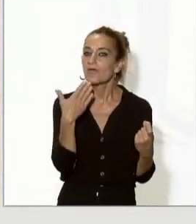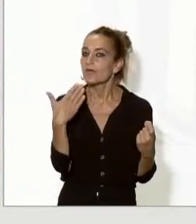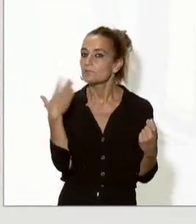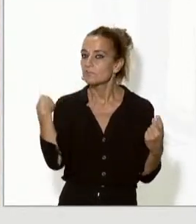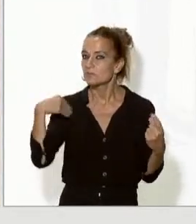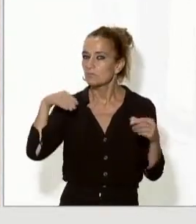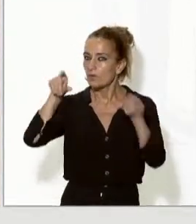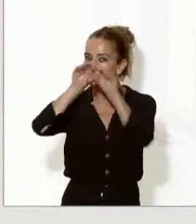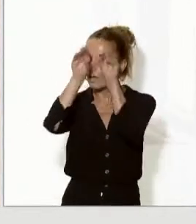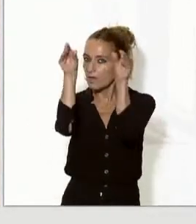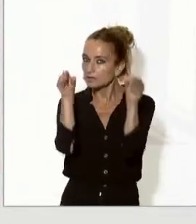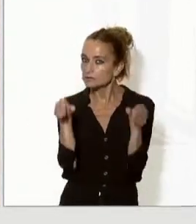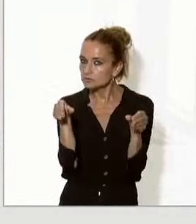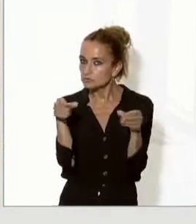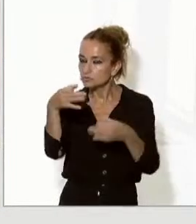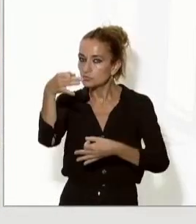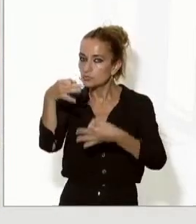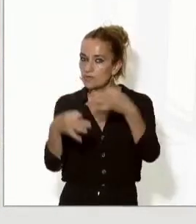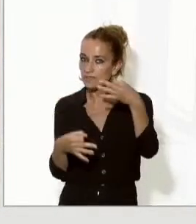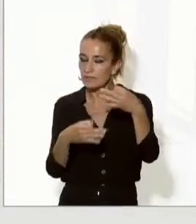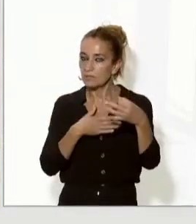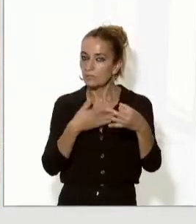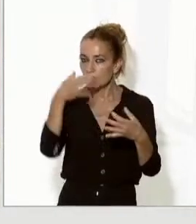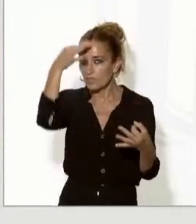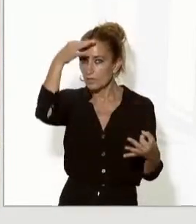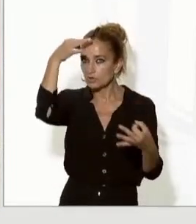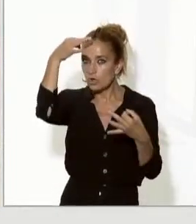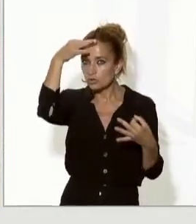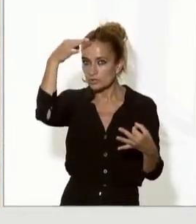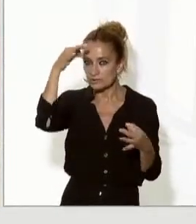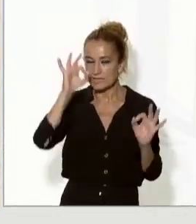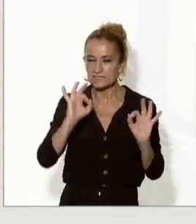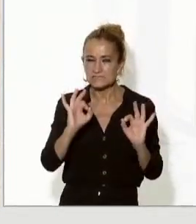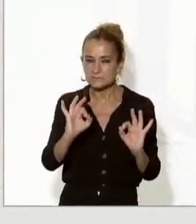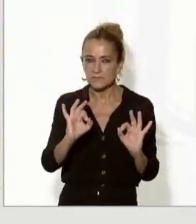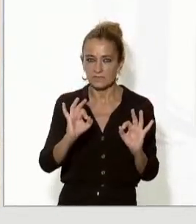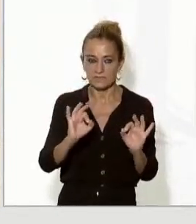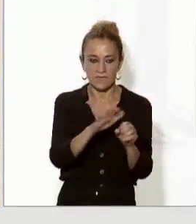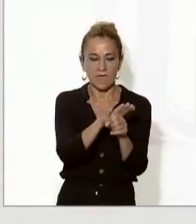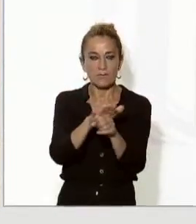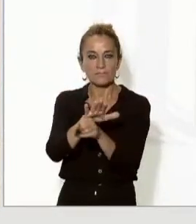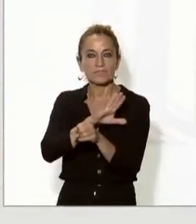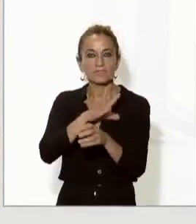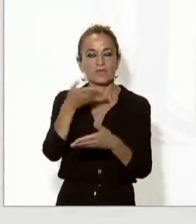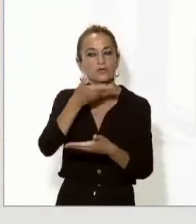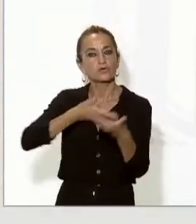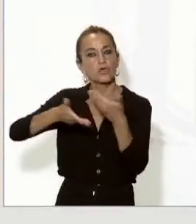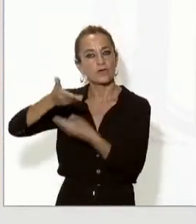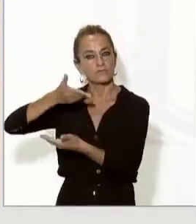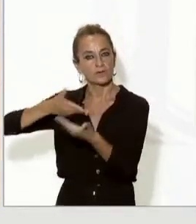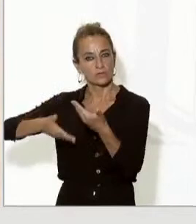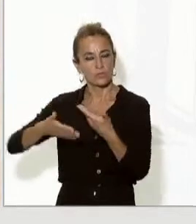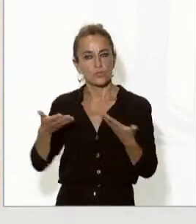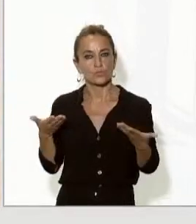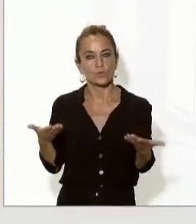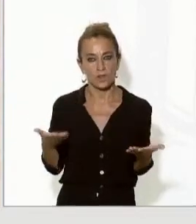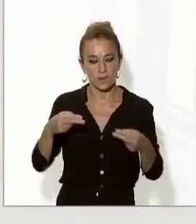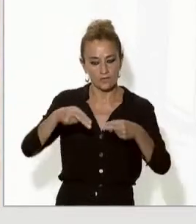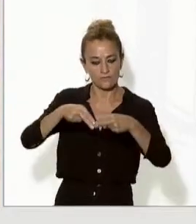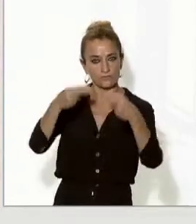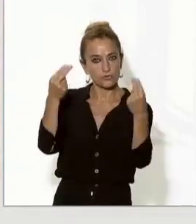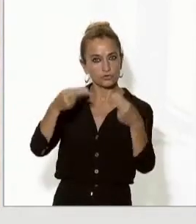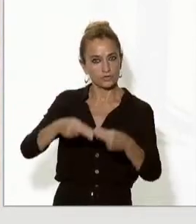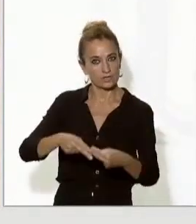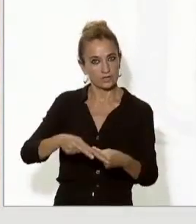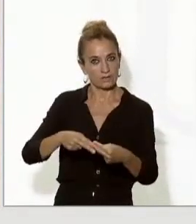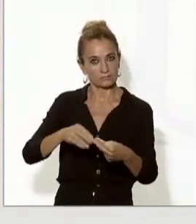és a dir gràcies a aquest marc jurídic poder concretar i especificar quins són els àmbits de col·laboració d'un costat i de l'altre de la frontera també